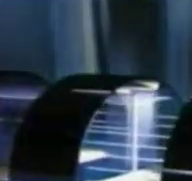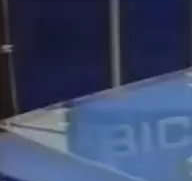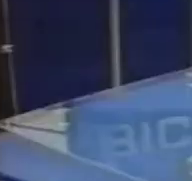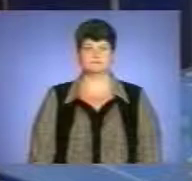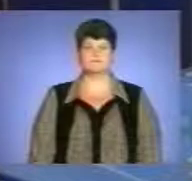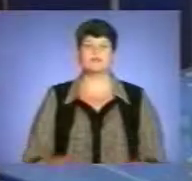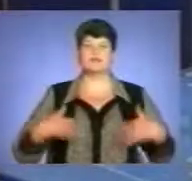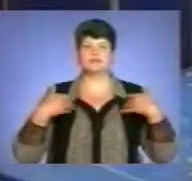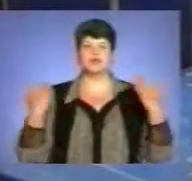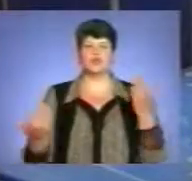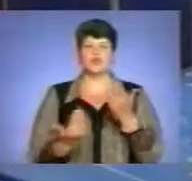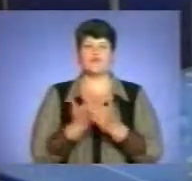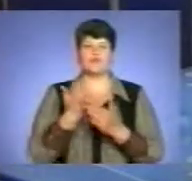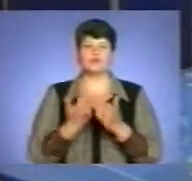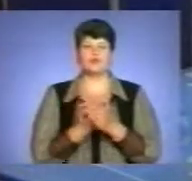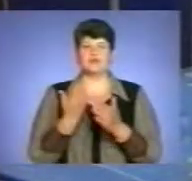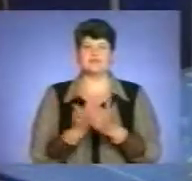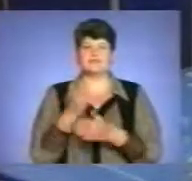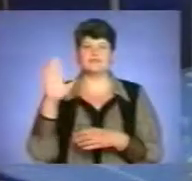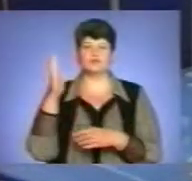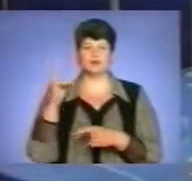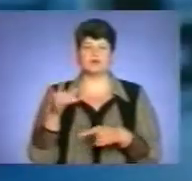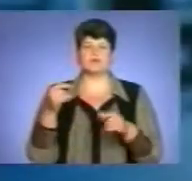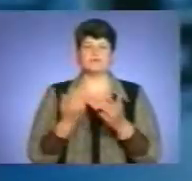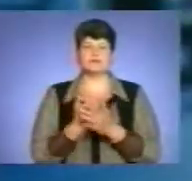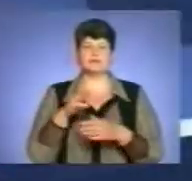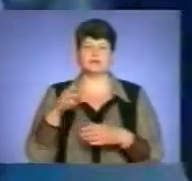Вітаю, новини вівторка у вістях ТТБ, коротко про головне.